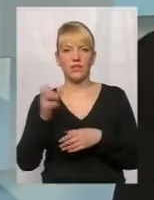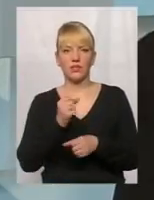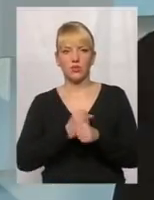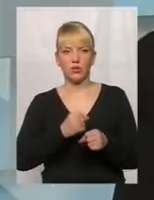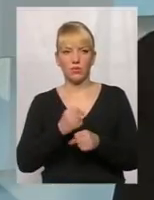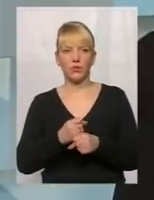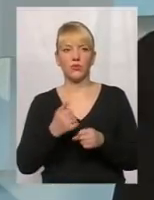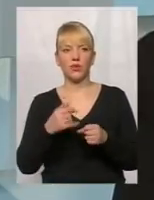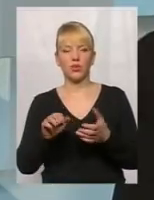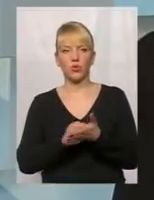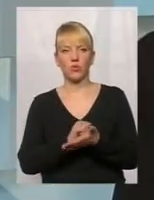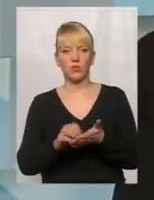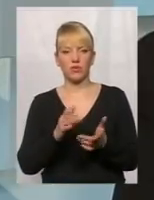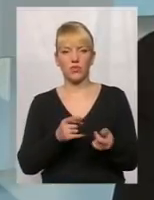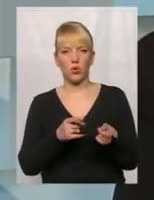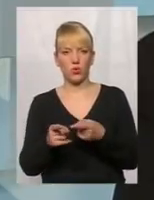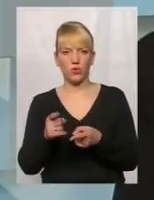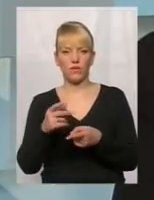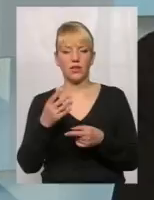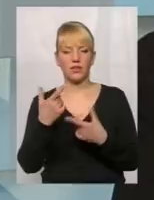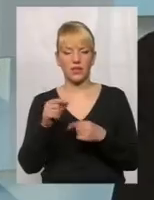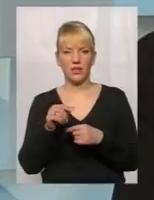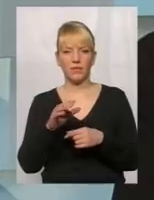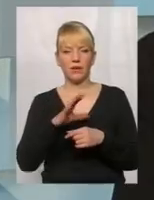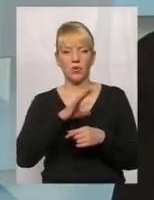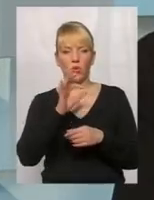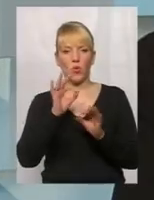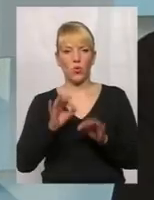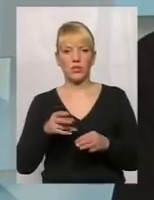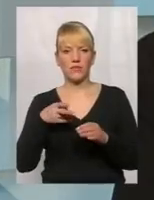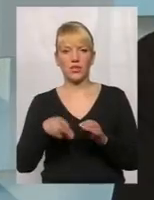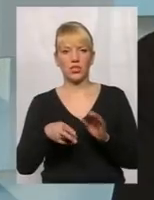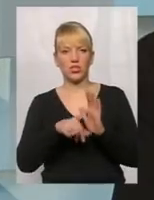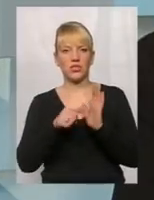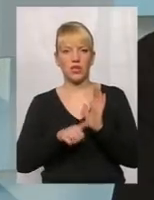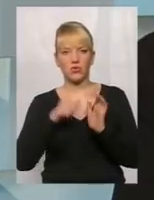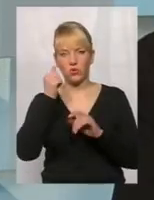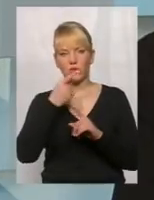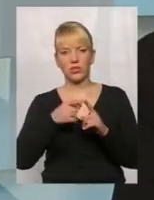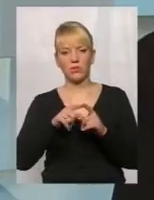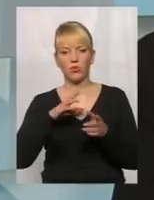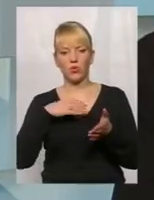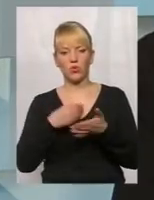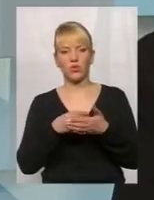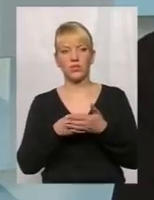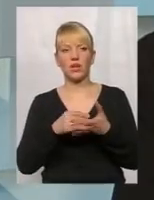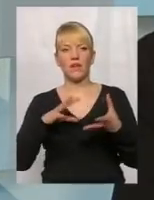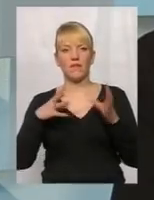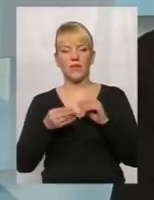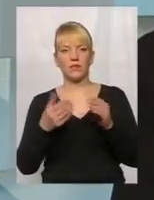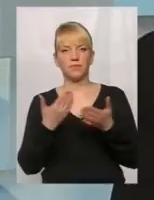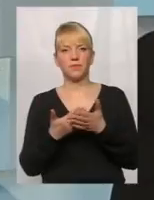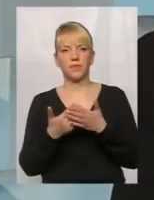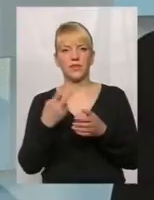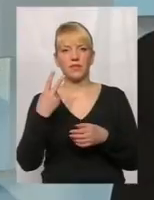документація готова. Там було на осінь 2016 року, це було десь кошторисна вартость цього проєкту, складала